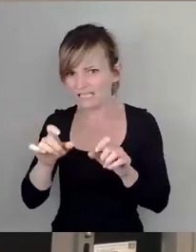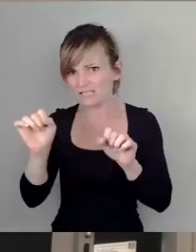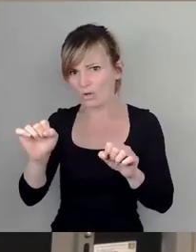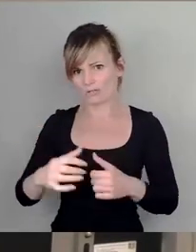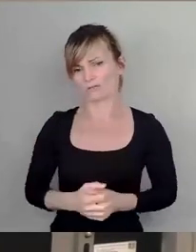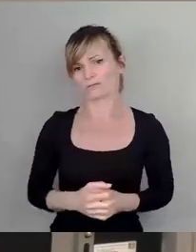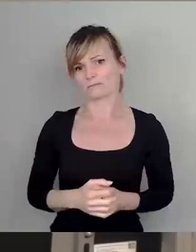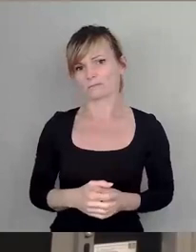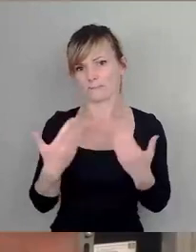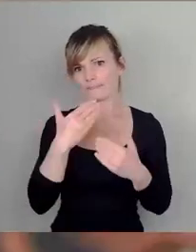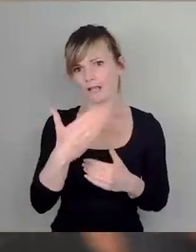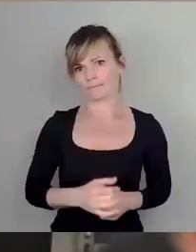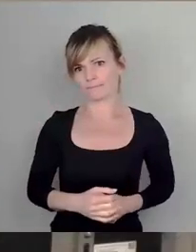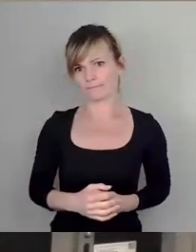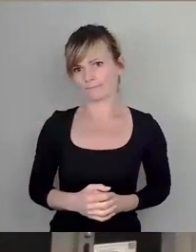Dankeschön.